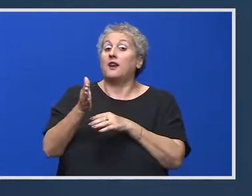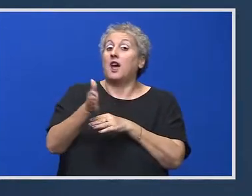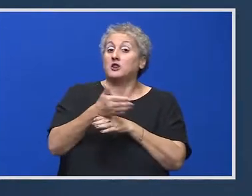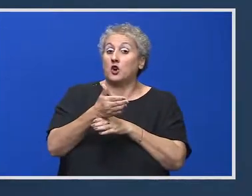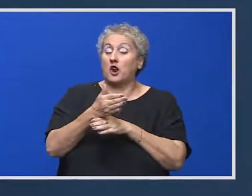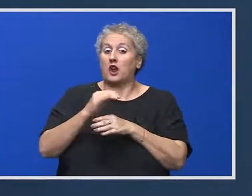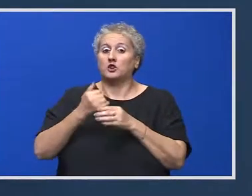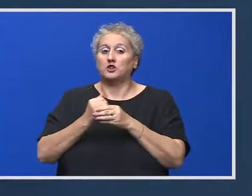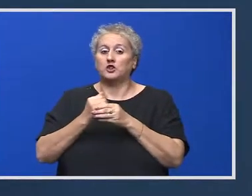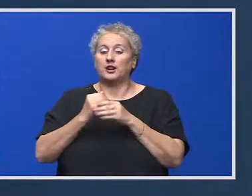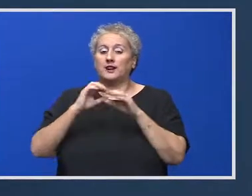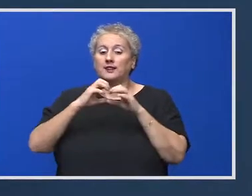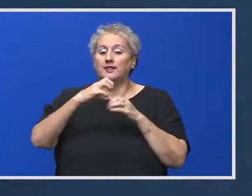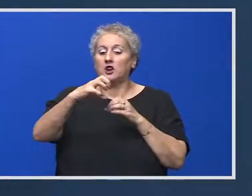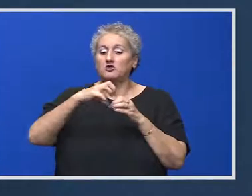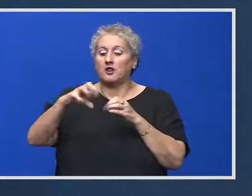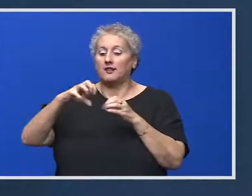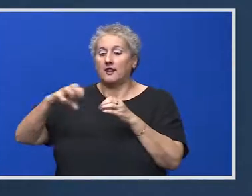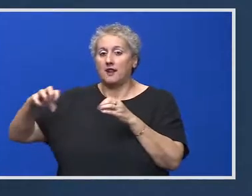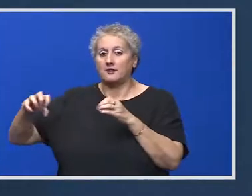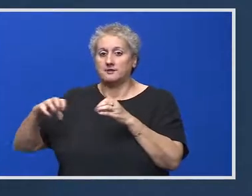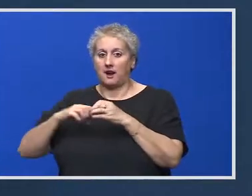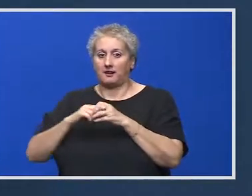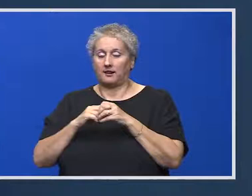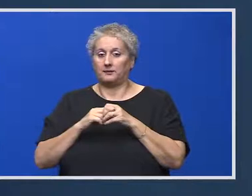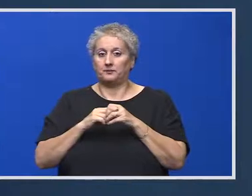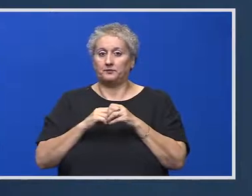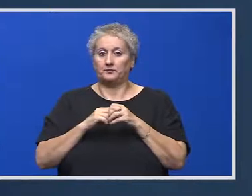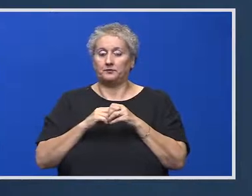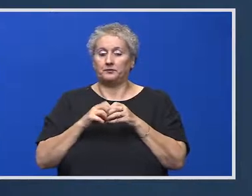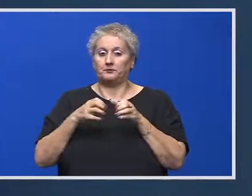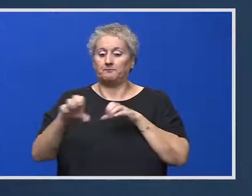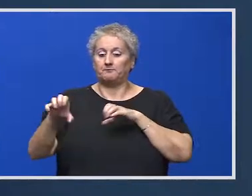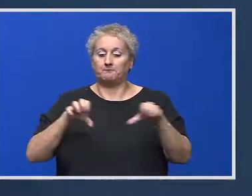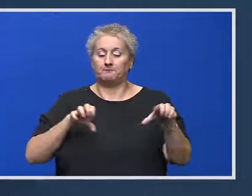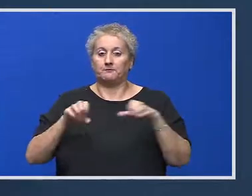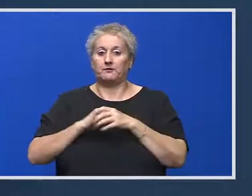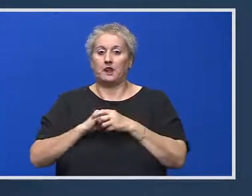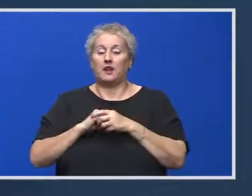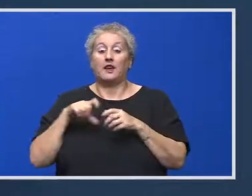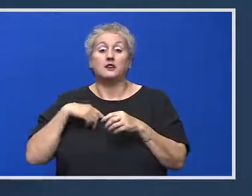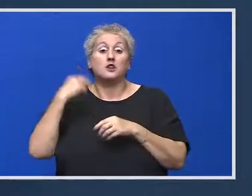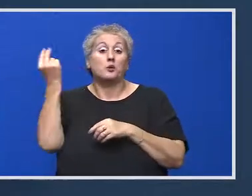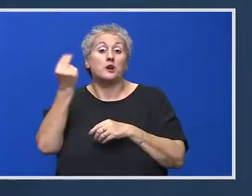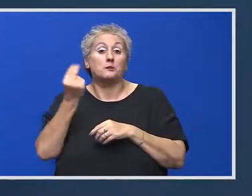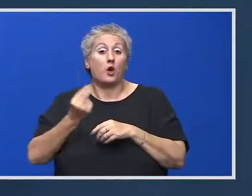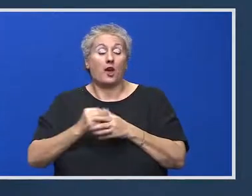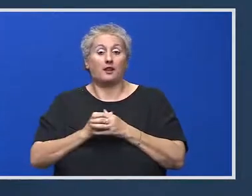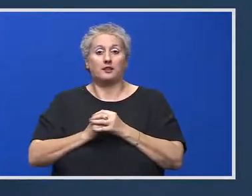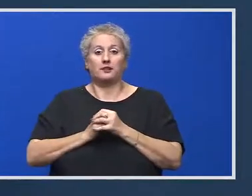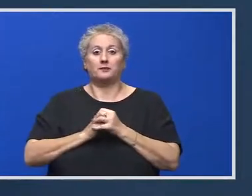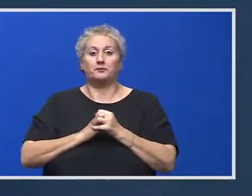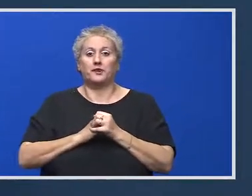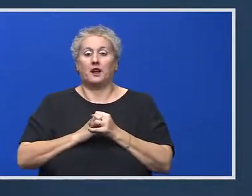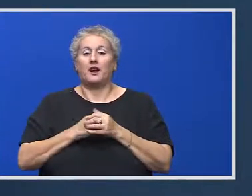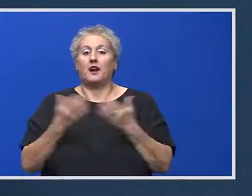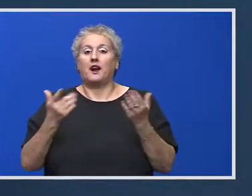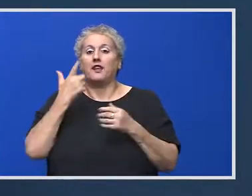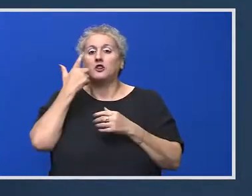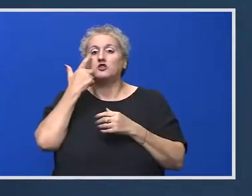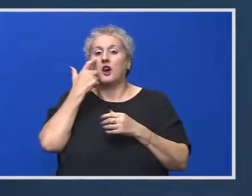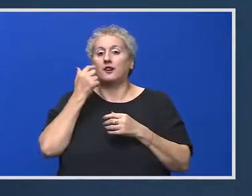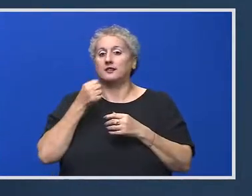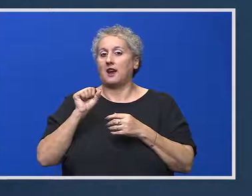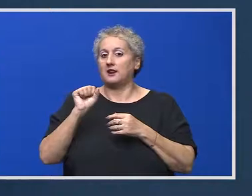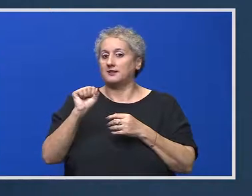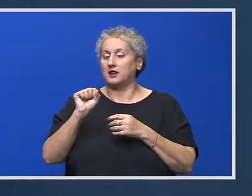nevoia de descentralizare. Este un proiect care încearcă